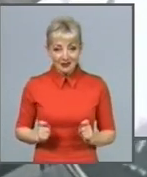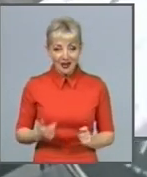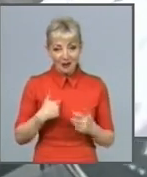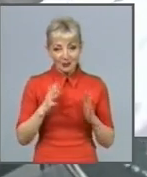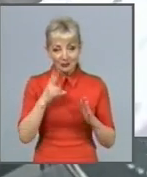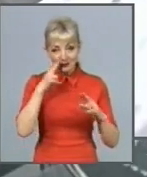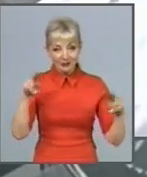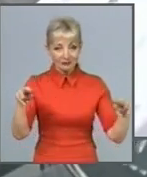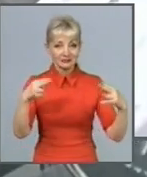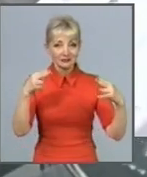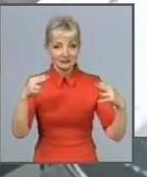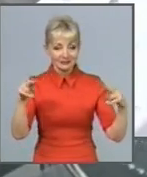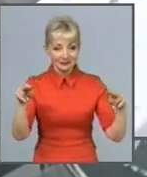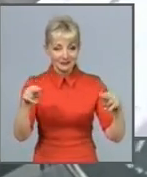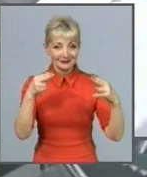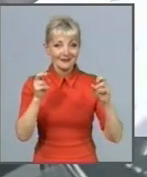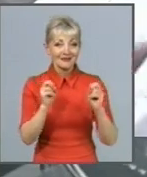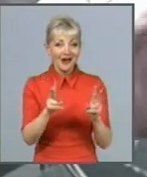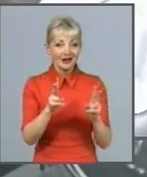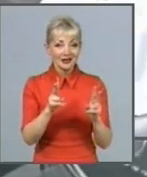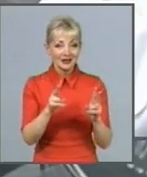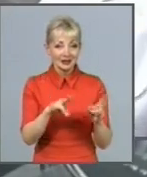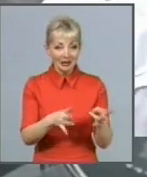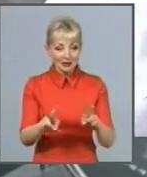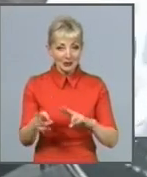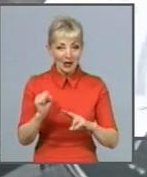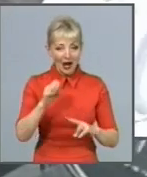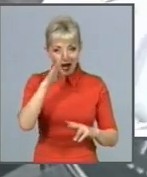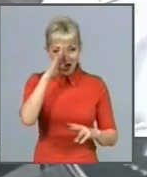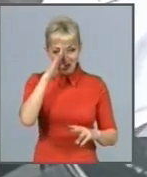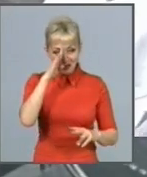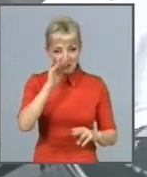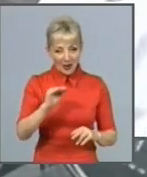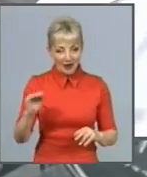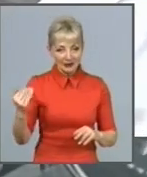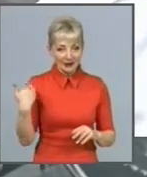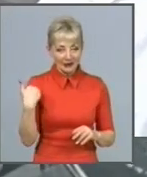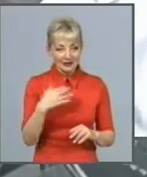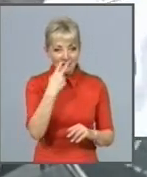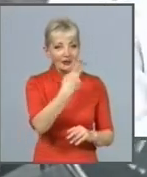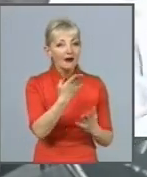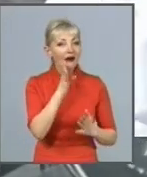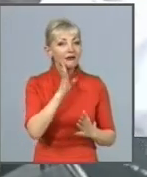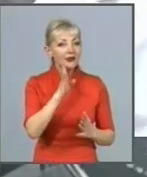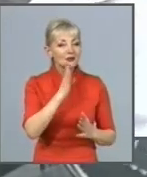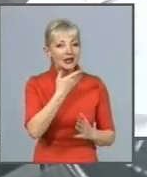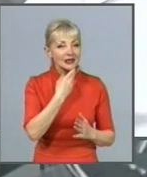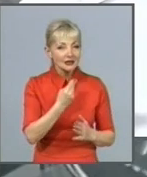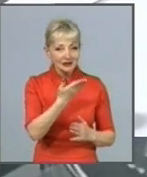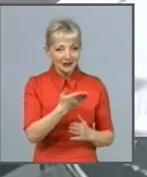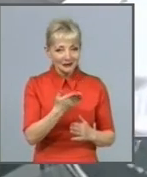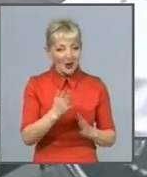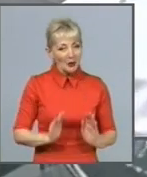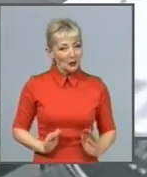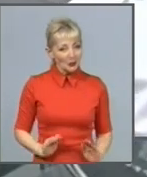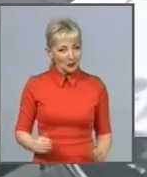Дякую. А ребята мене толкають. Ось така дівчина красива, да, смотри, юбочки коротенькі, да.